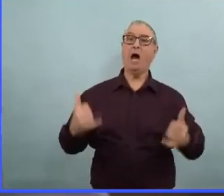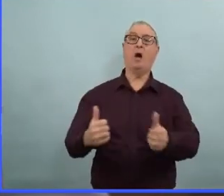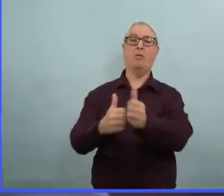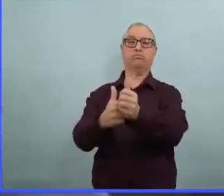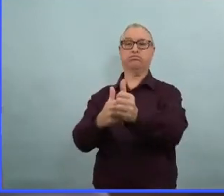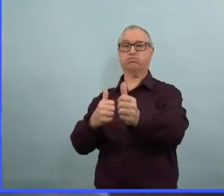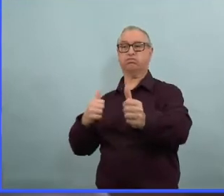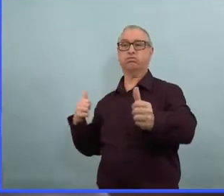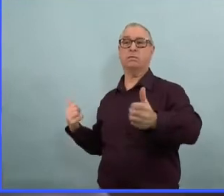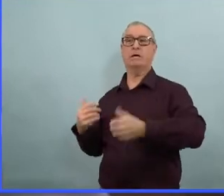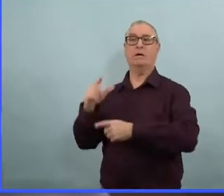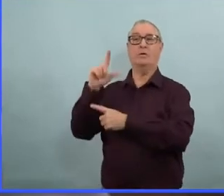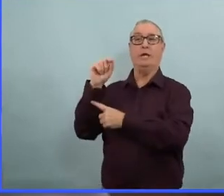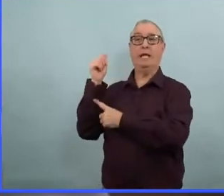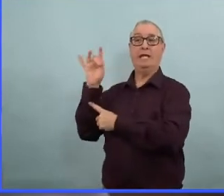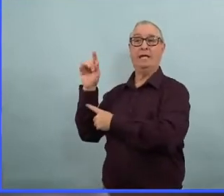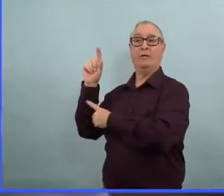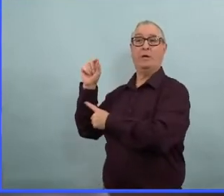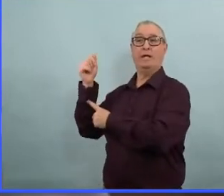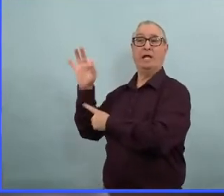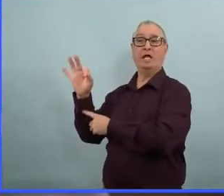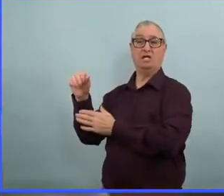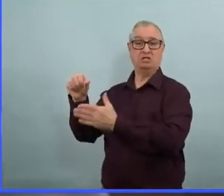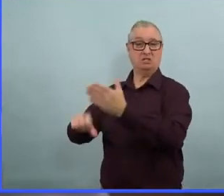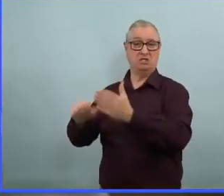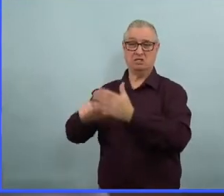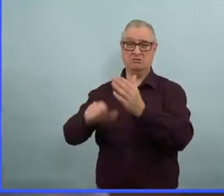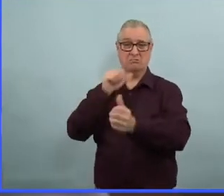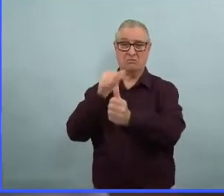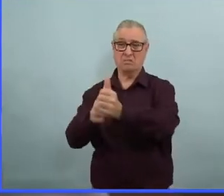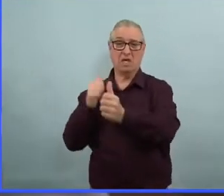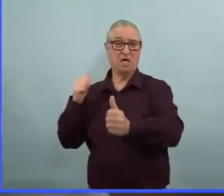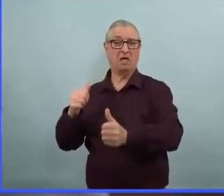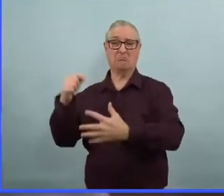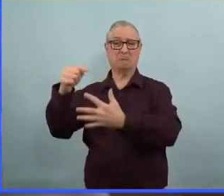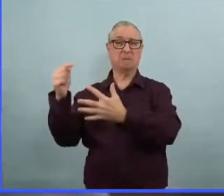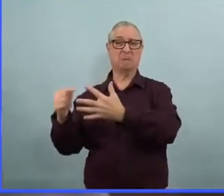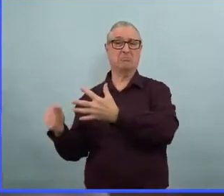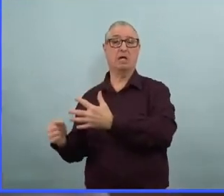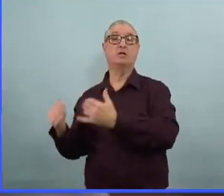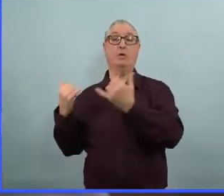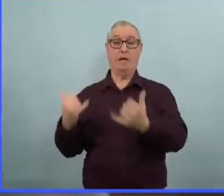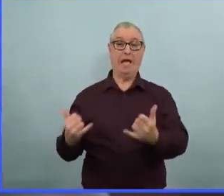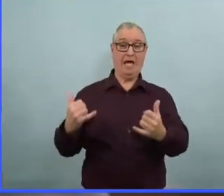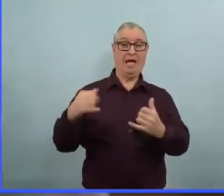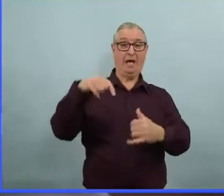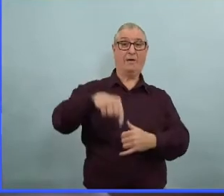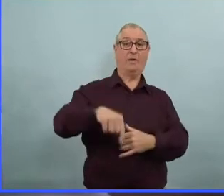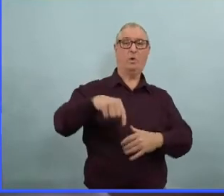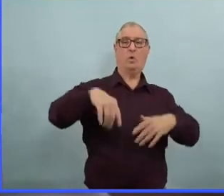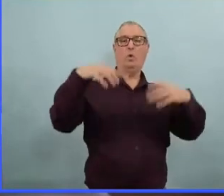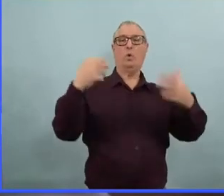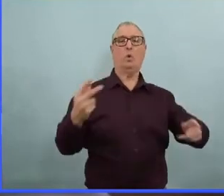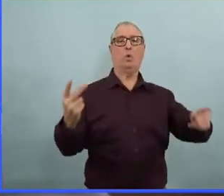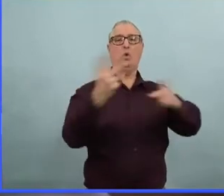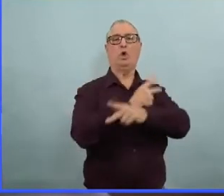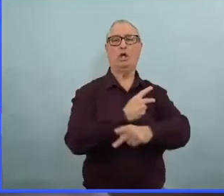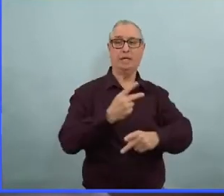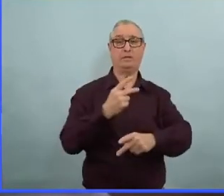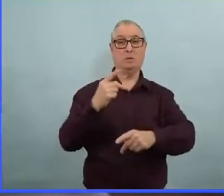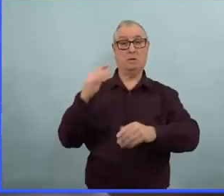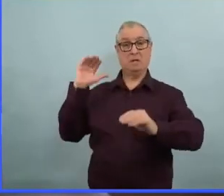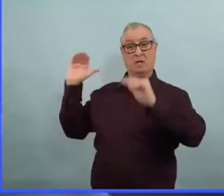ce n pas une comparaison qui est directe, en fait. On ne peut pas comparer les personnes qui sont admises à l'hôpital aujourd'hui avec celles qui étaient admises en 2018,